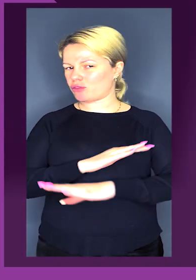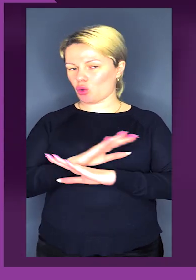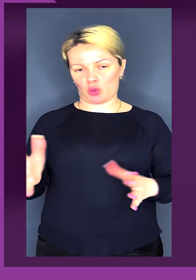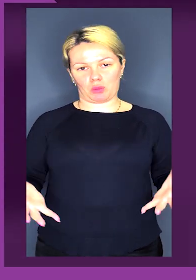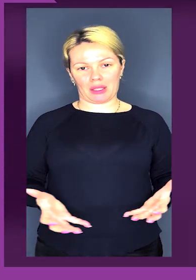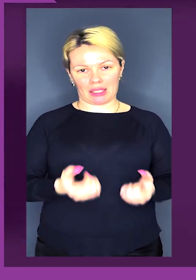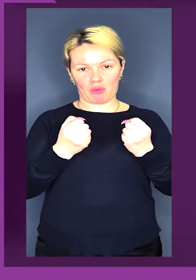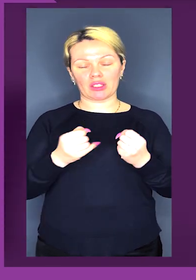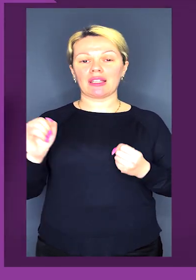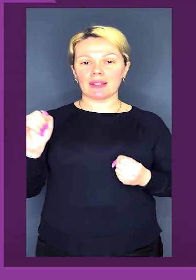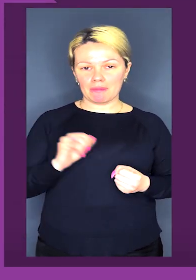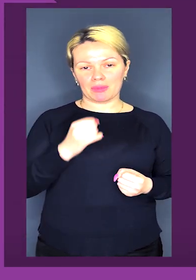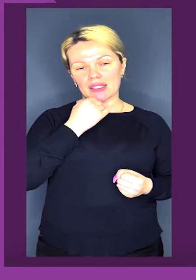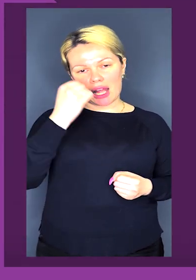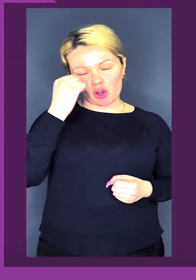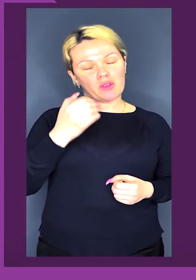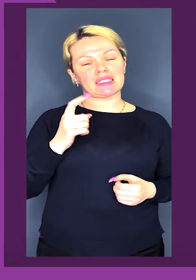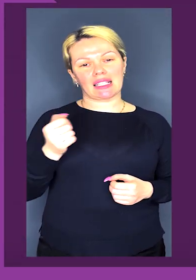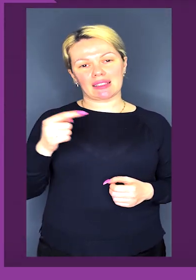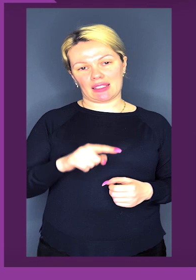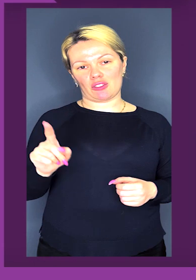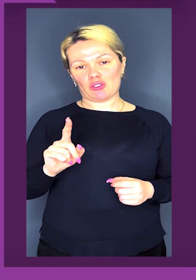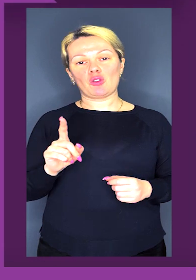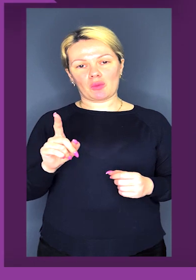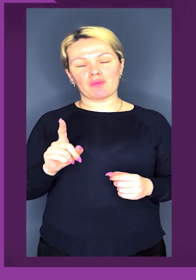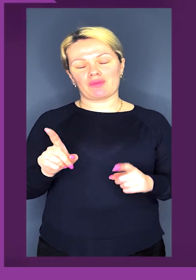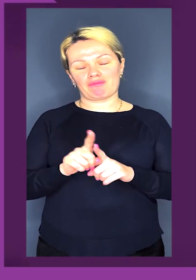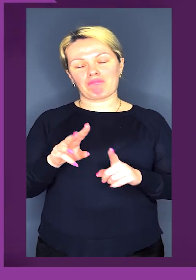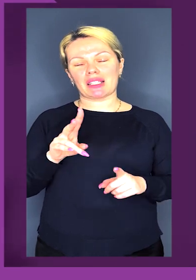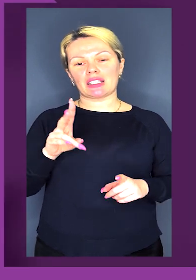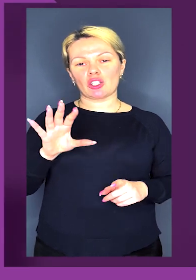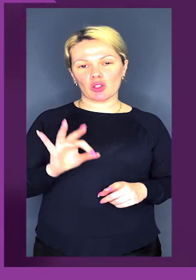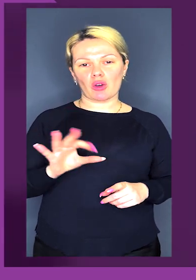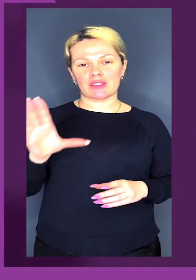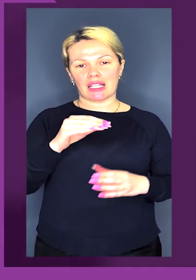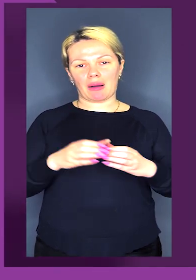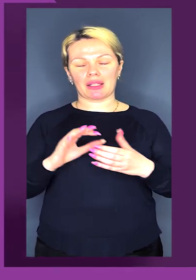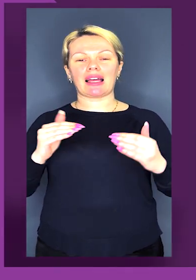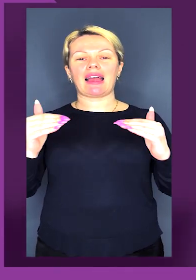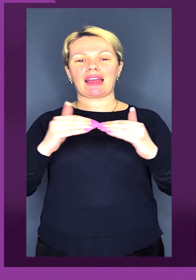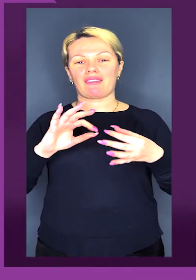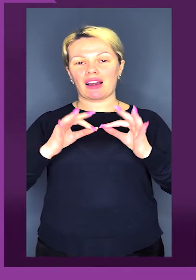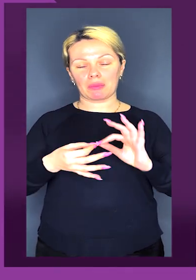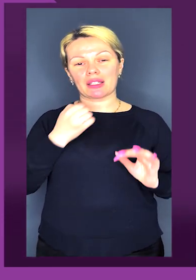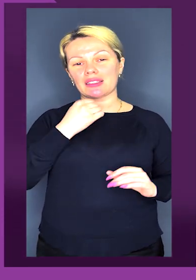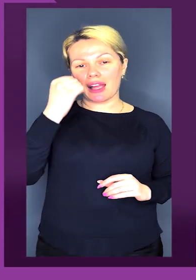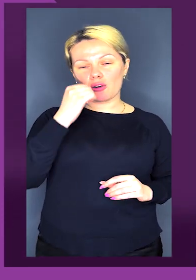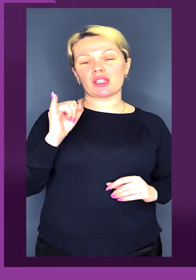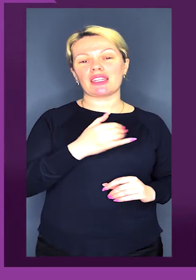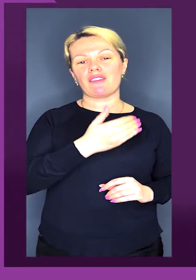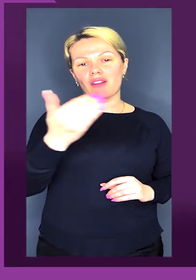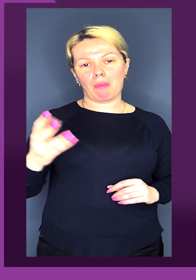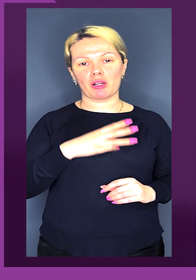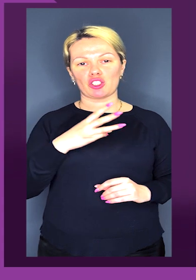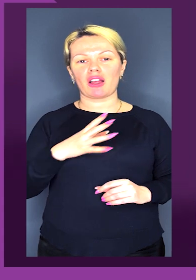втомлюємось їх підтримувати та дякувати. Так само, друзі, я Ігор Мартиненко і вся команда каналу «Еквалімпік» дякує